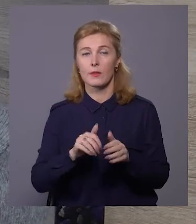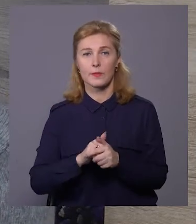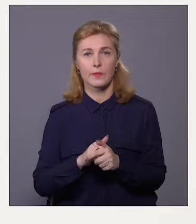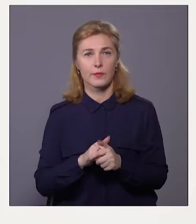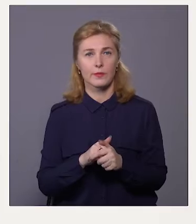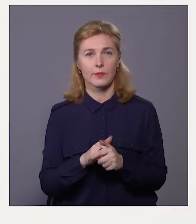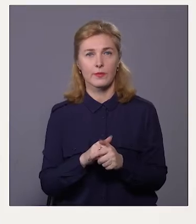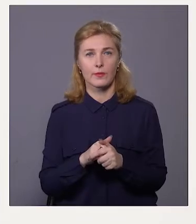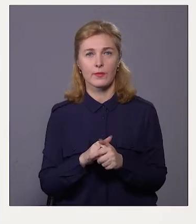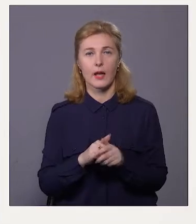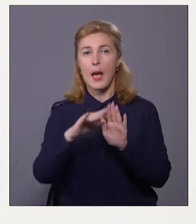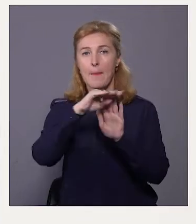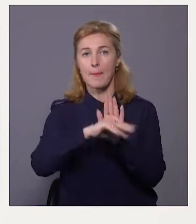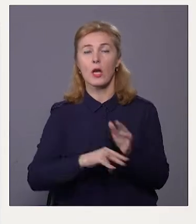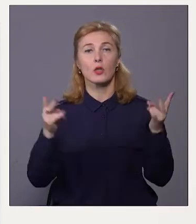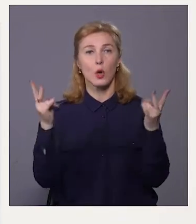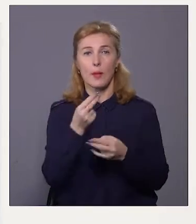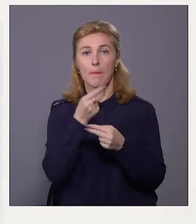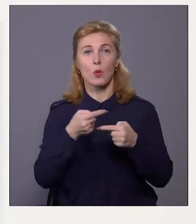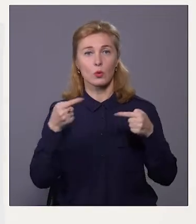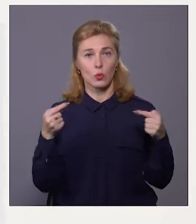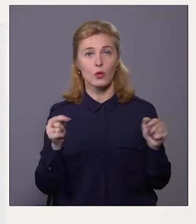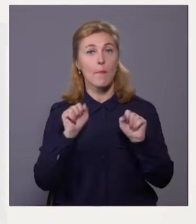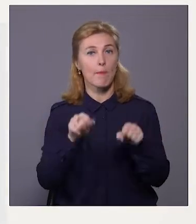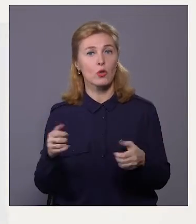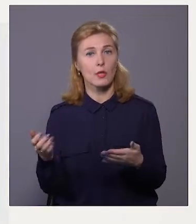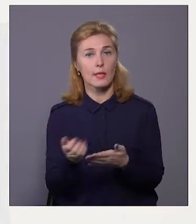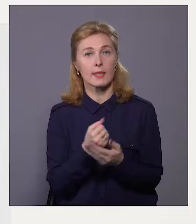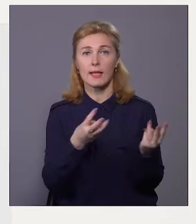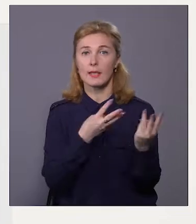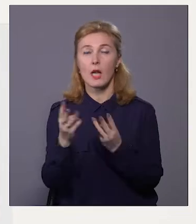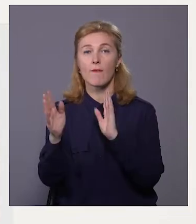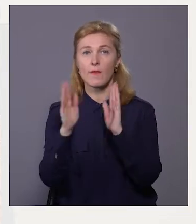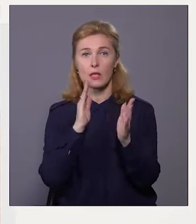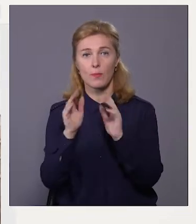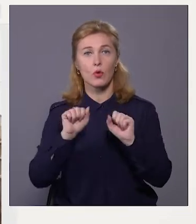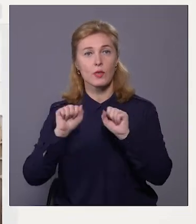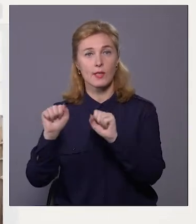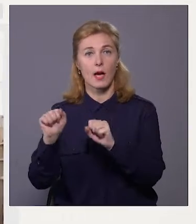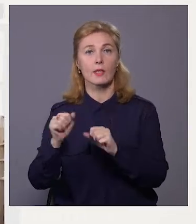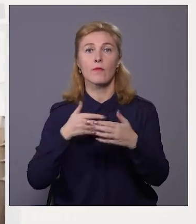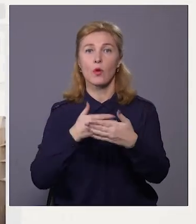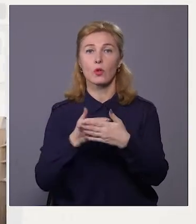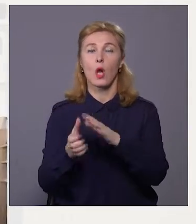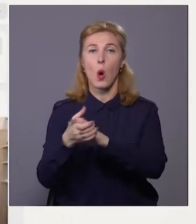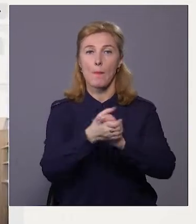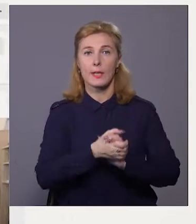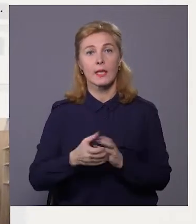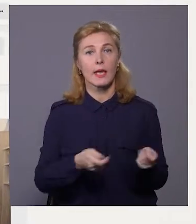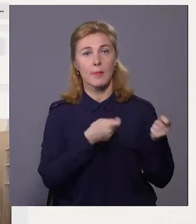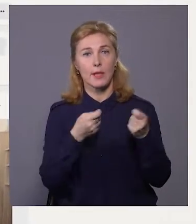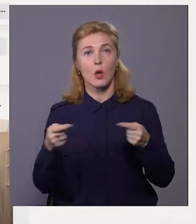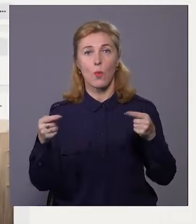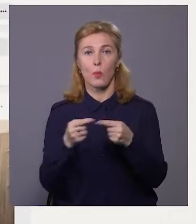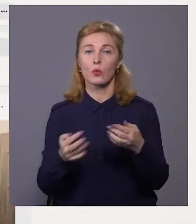цієї роботи. Перелік необхідних продуктів та предметів можна знайти на сторінці Фейсбук «Захист волонтерське об'єднання» і принести у пункт